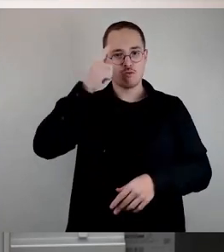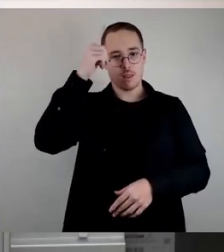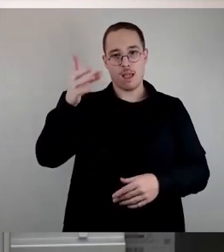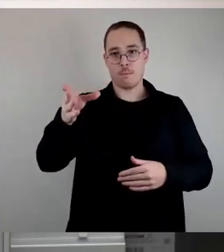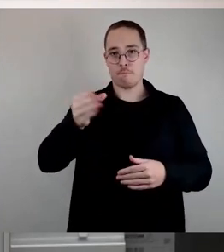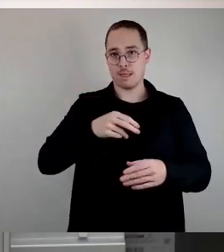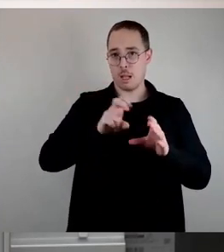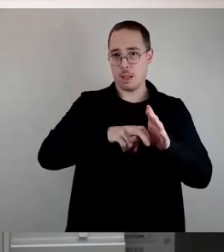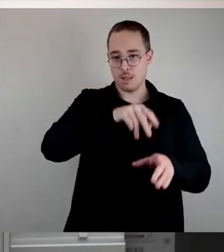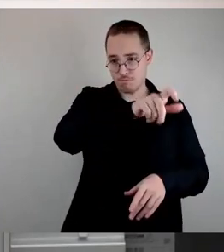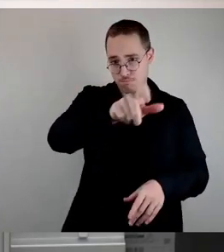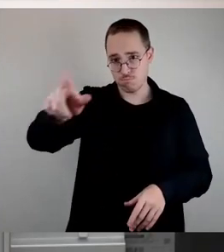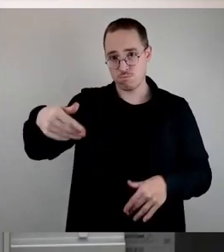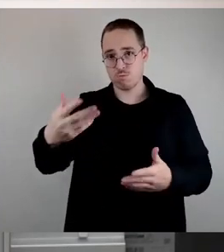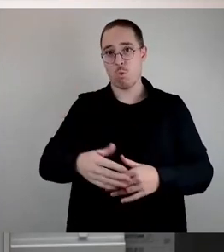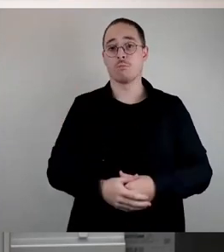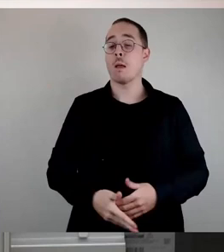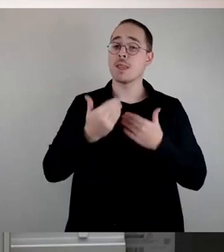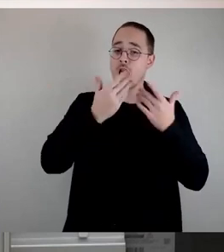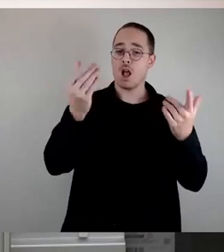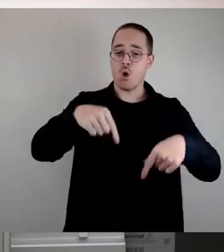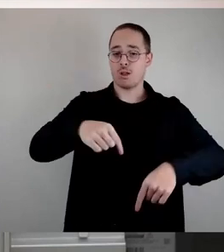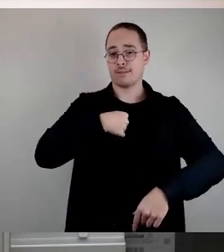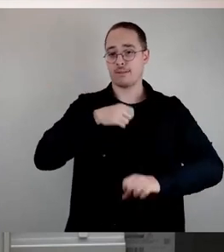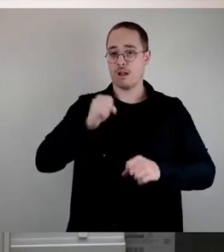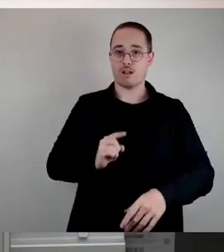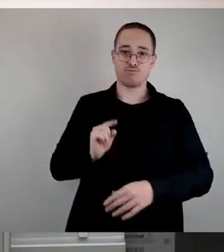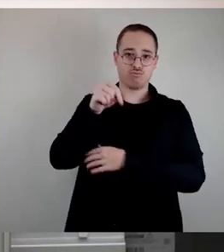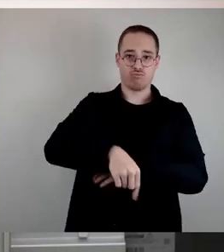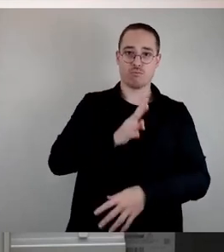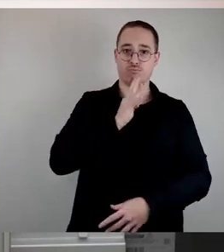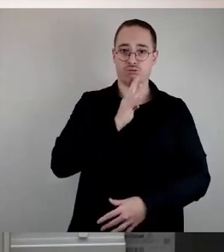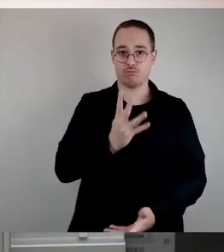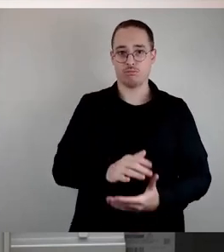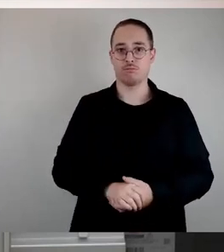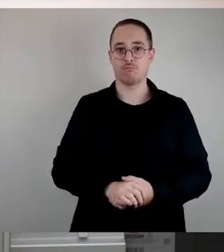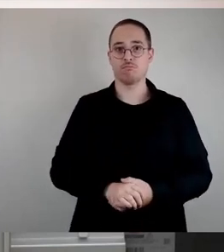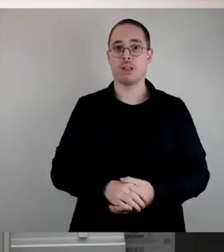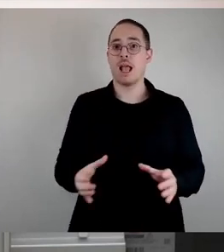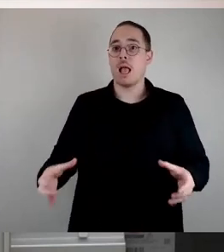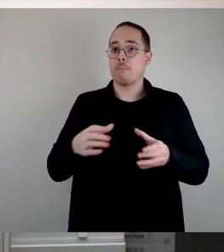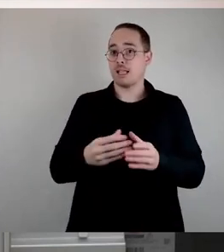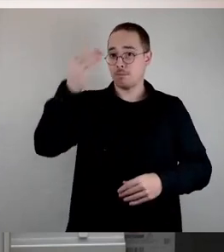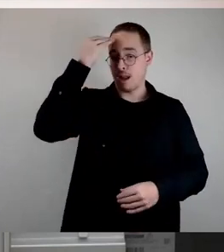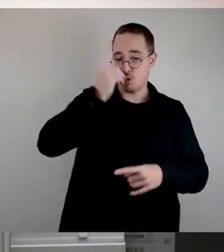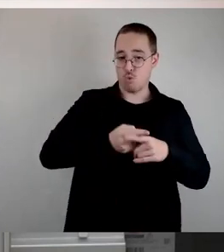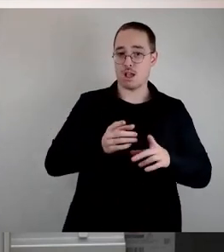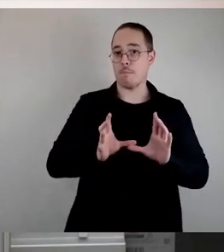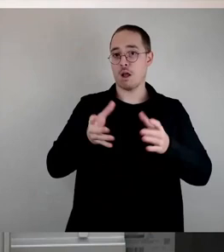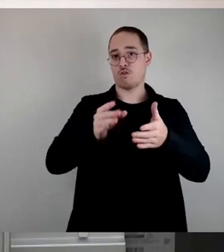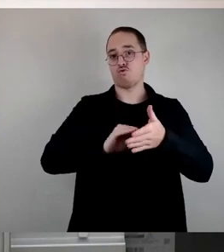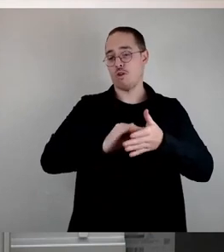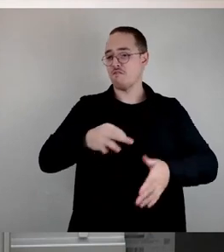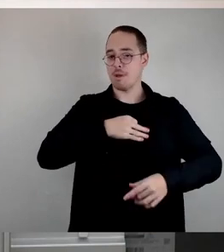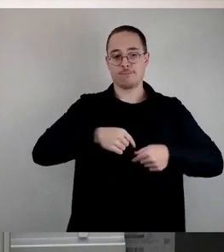heute sprechen kann, denn das längere gemeinsame Lernen und die Gemeinschaftsschule ist nicht nur eine wichtige Herzensangelegenheit für mich, für die ich seit